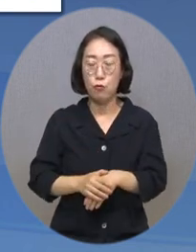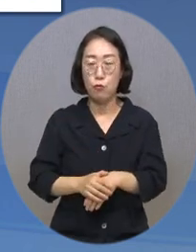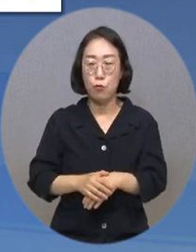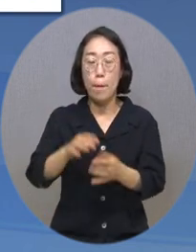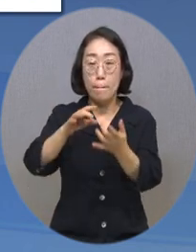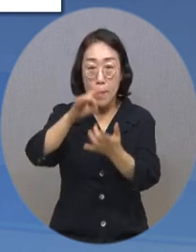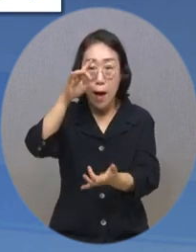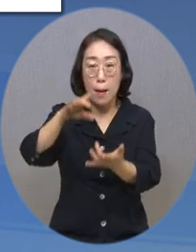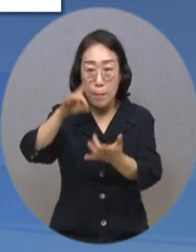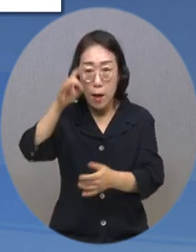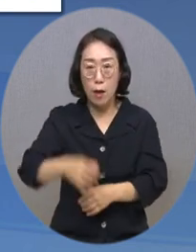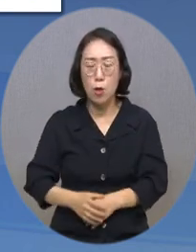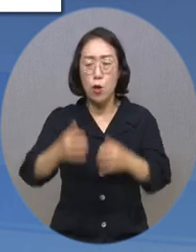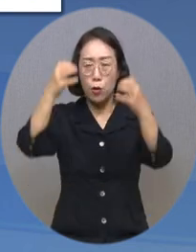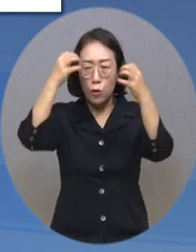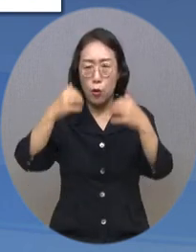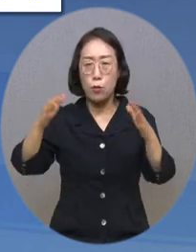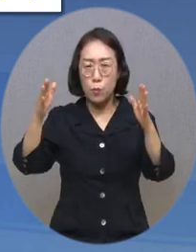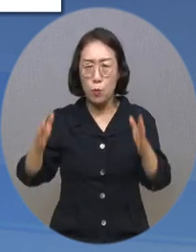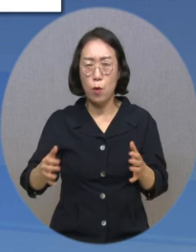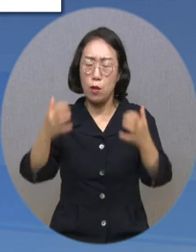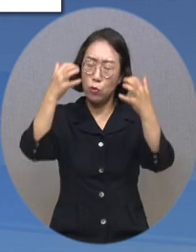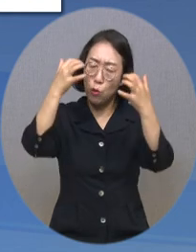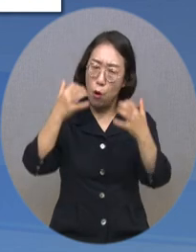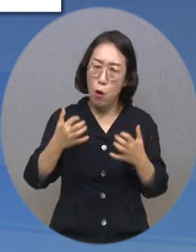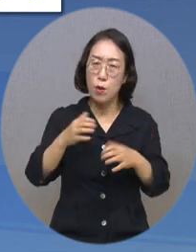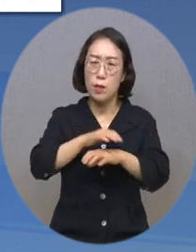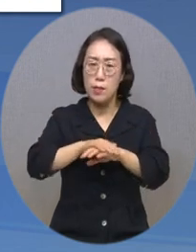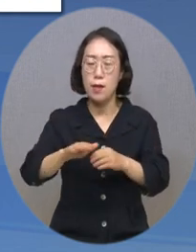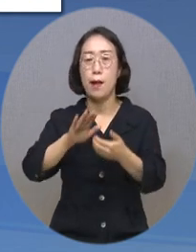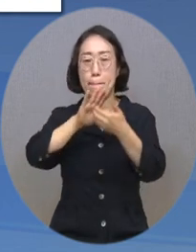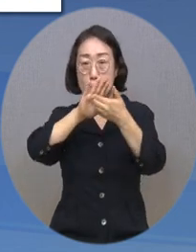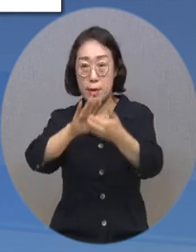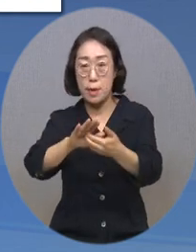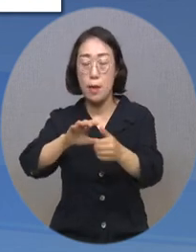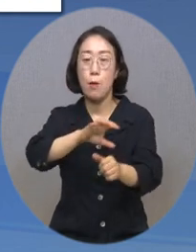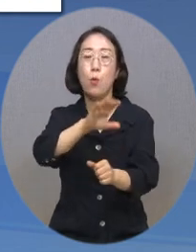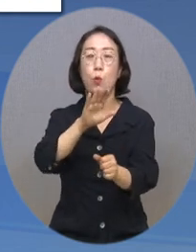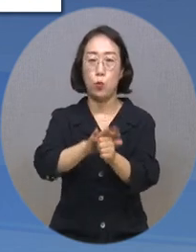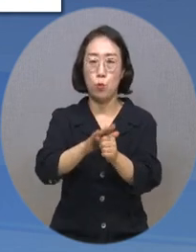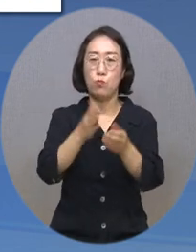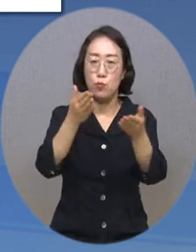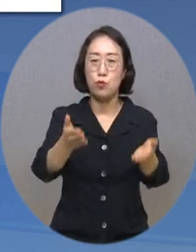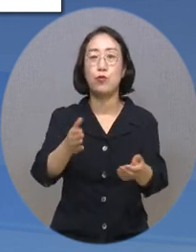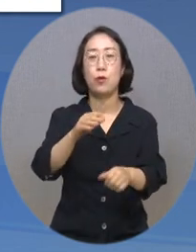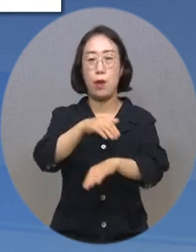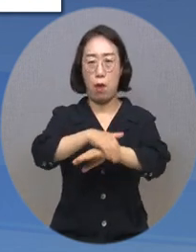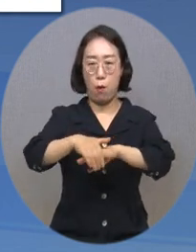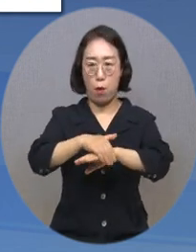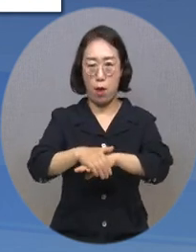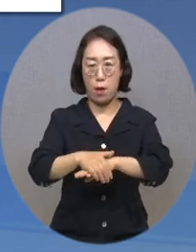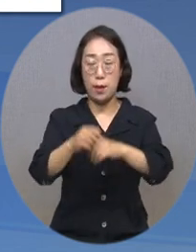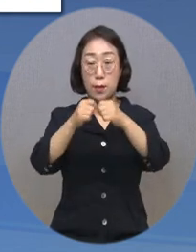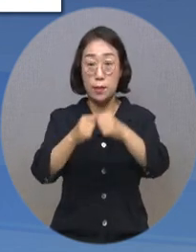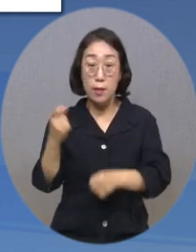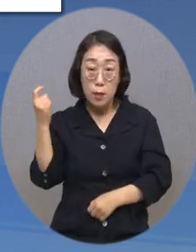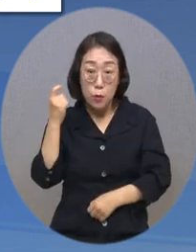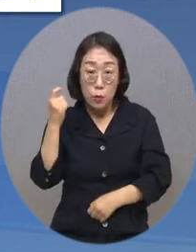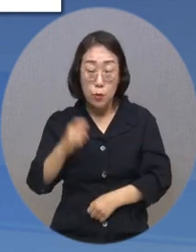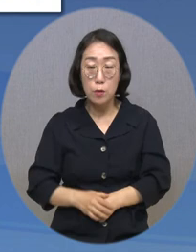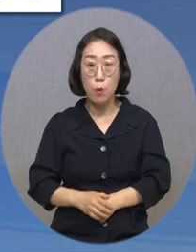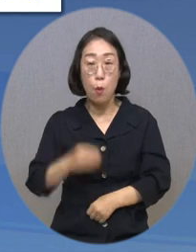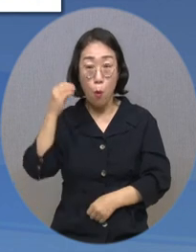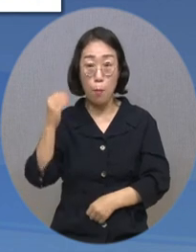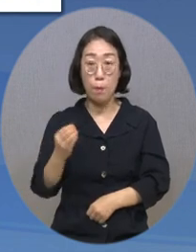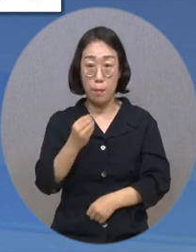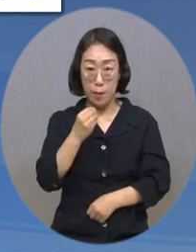선정해 여름철 무더위로 인한 피해를 예방할 수 있도록 지원할 계획입니다. 이 밖의 자세한 사항은 웹피어 뉴스